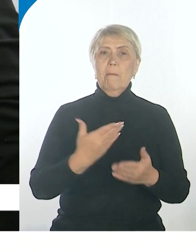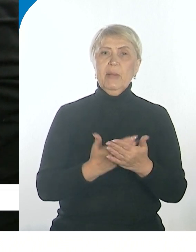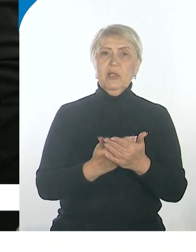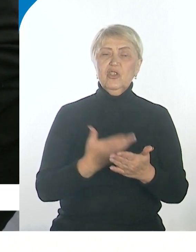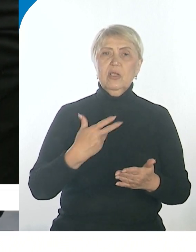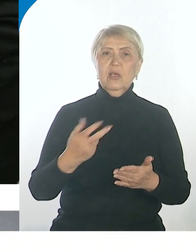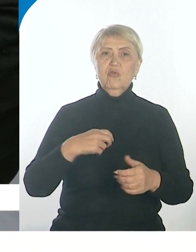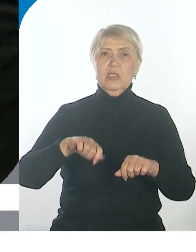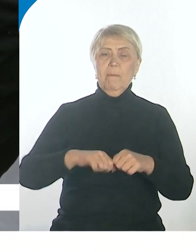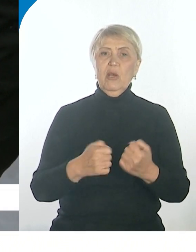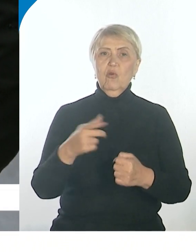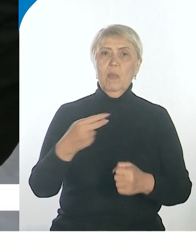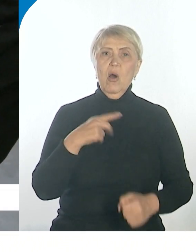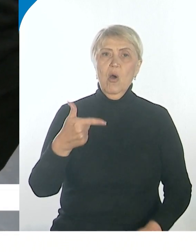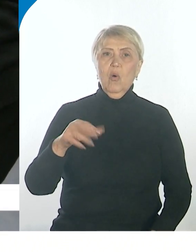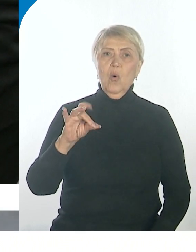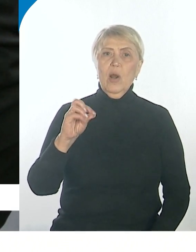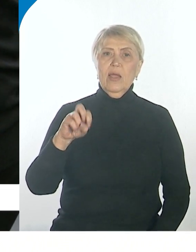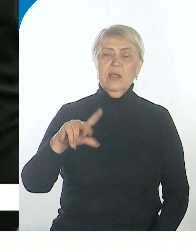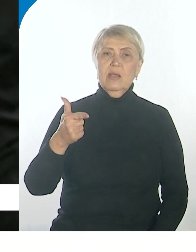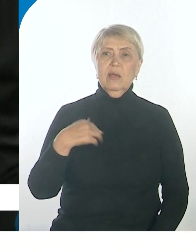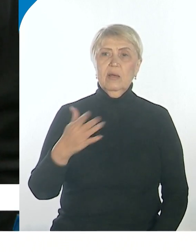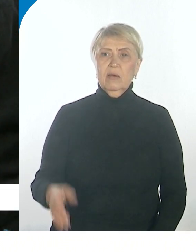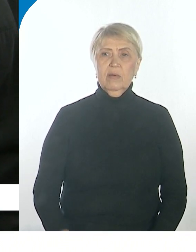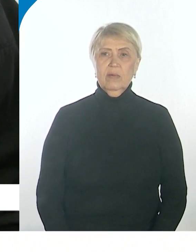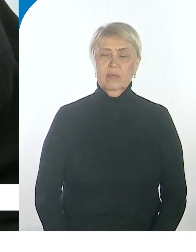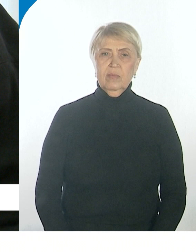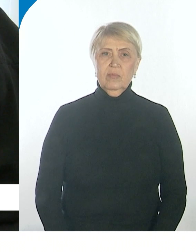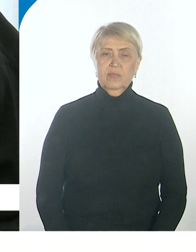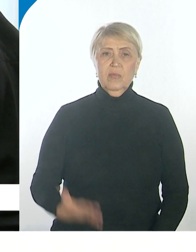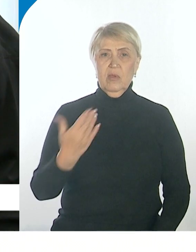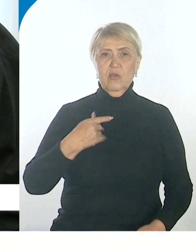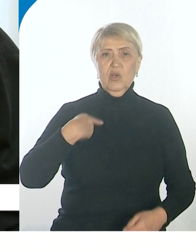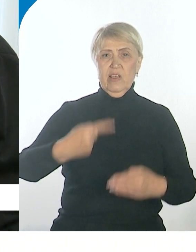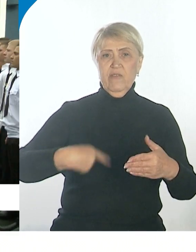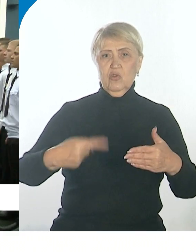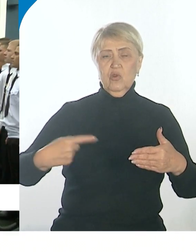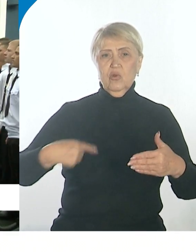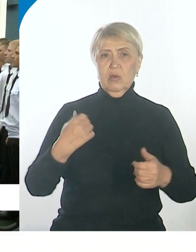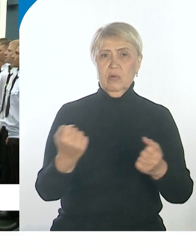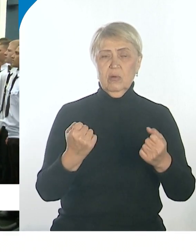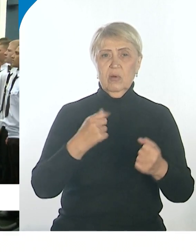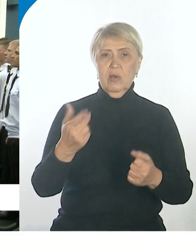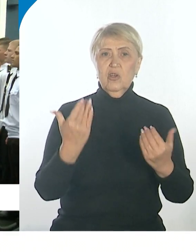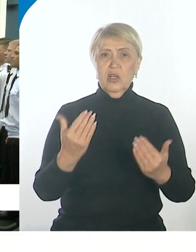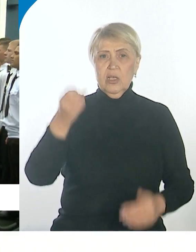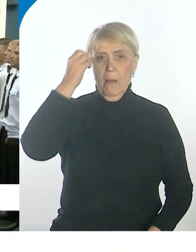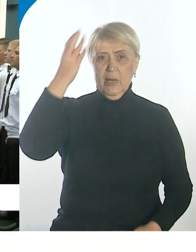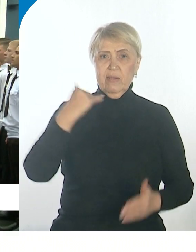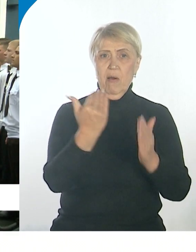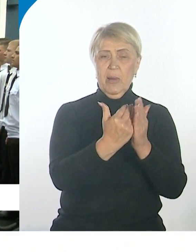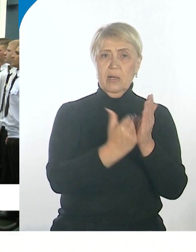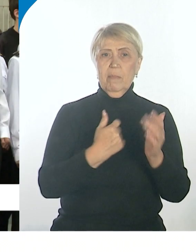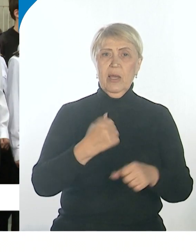голени, поэтому фиксируются все суставы голеностопного сустава и фиксируется коленный сустав. Теперь в образовательной программе